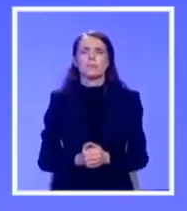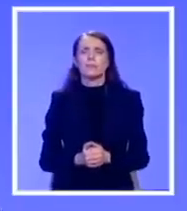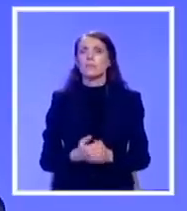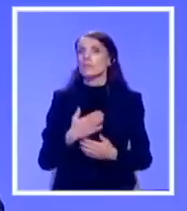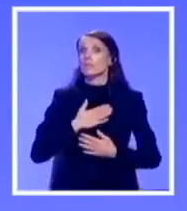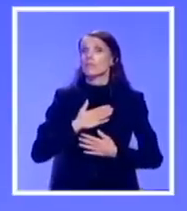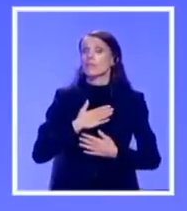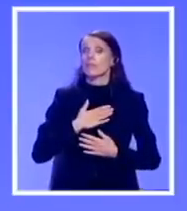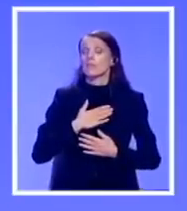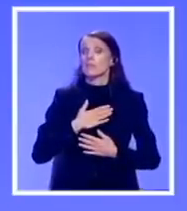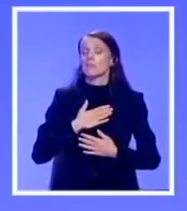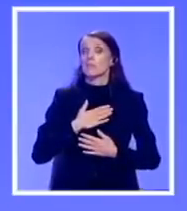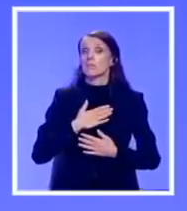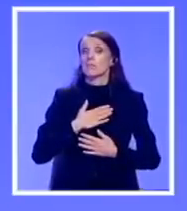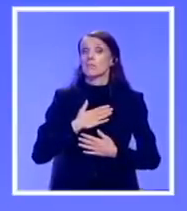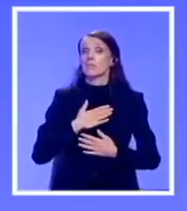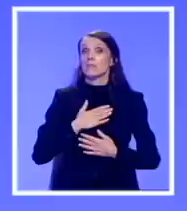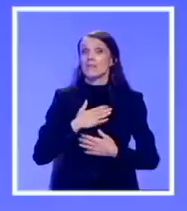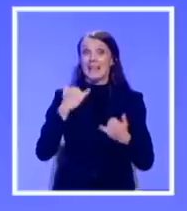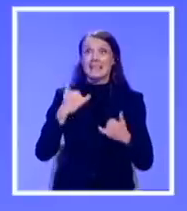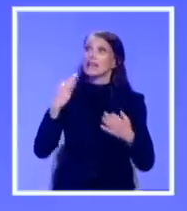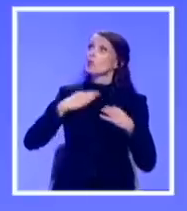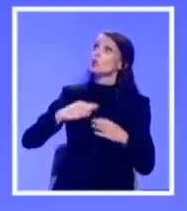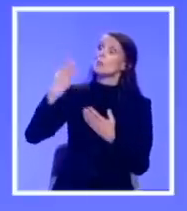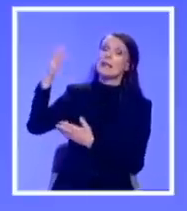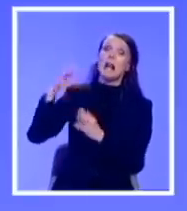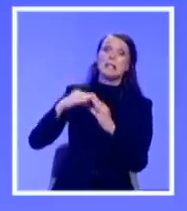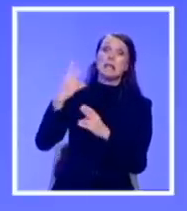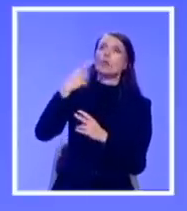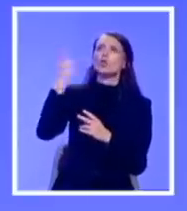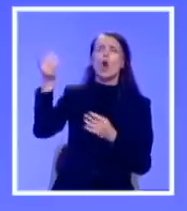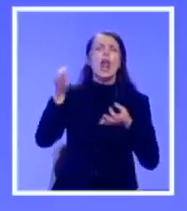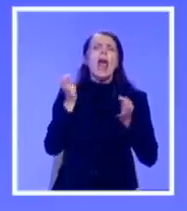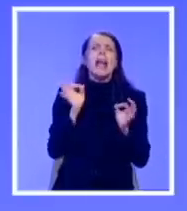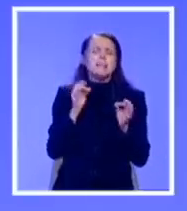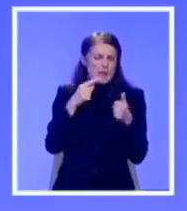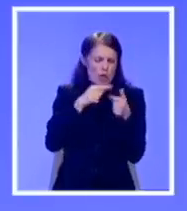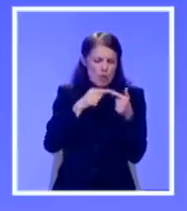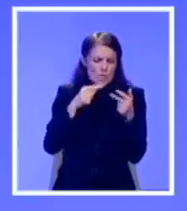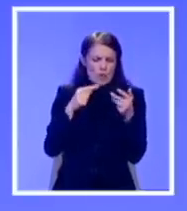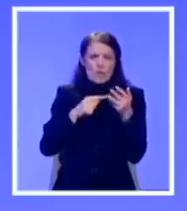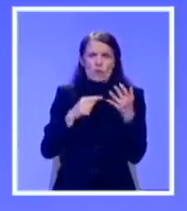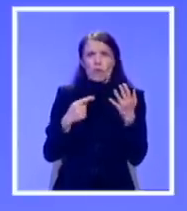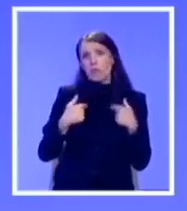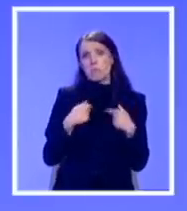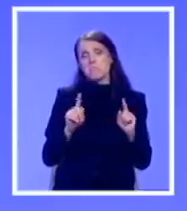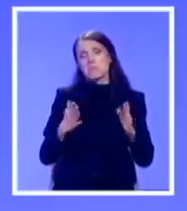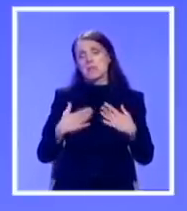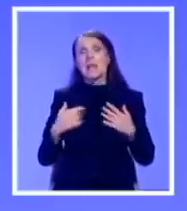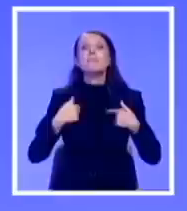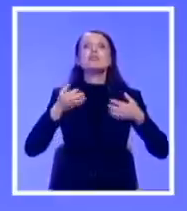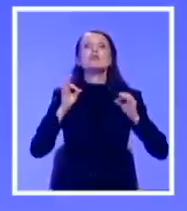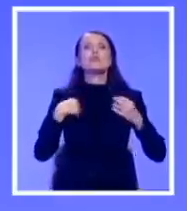Ja, za razliku od sadašnjeg predstavnika svih građana, nisam ekspert za sve oblasti, nisam ekspert za